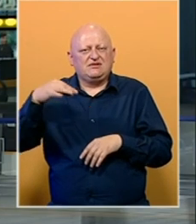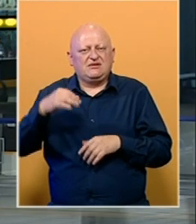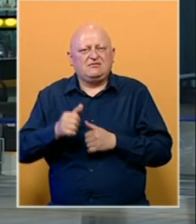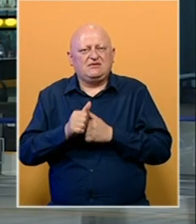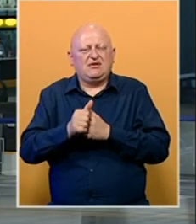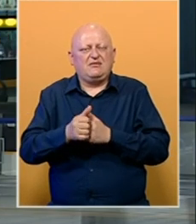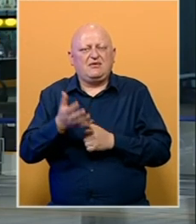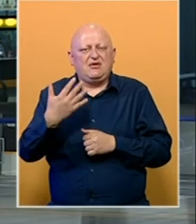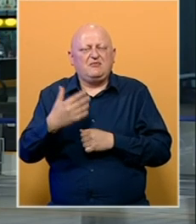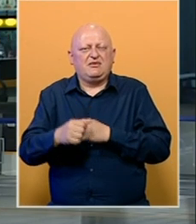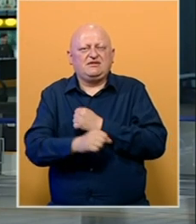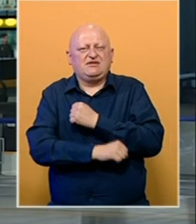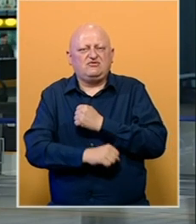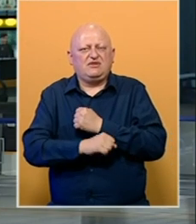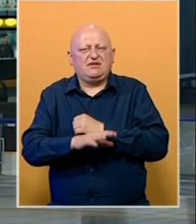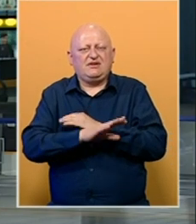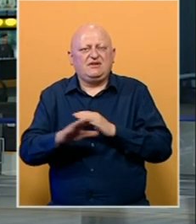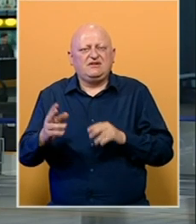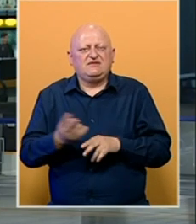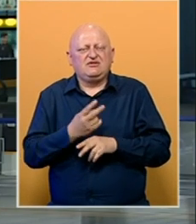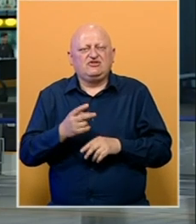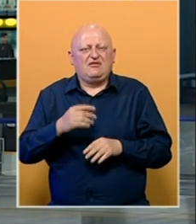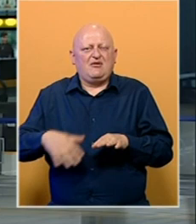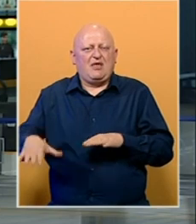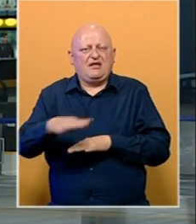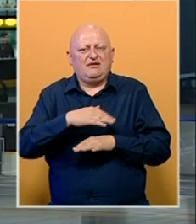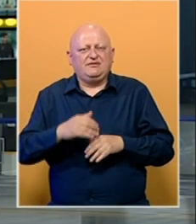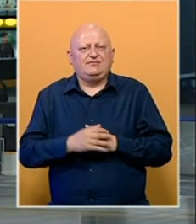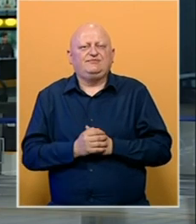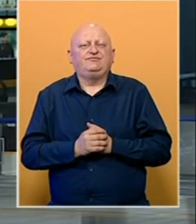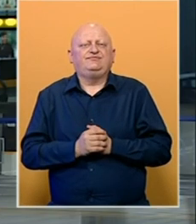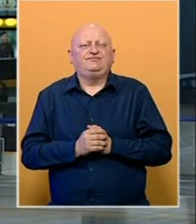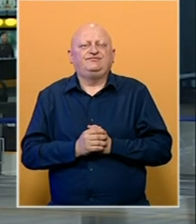centra Srebrenica pratilo je 50 studenata iz svih država Balkana.